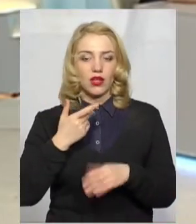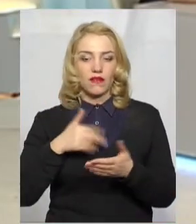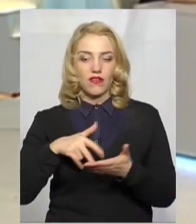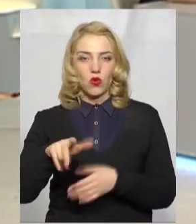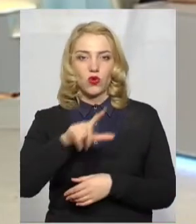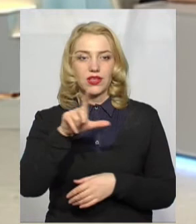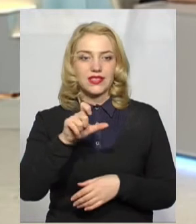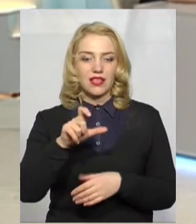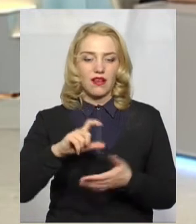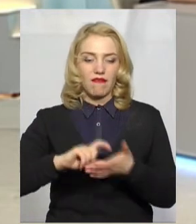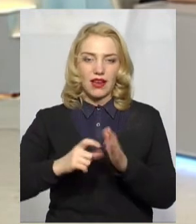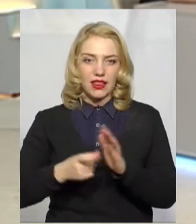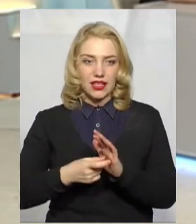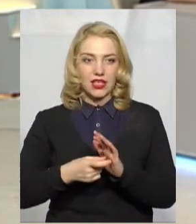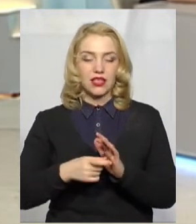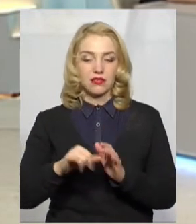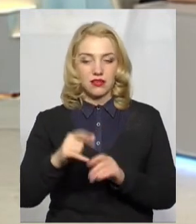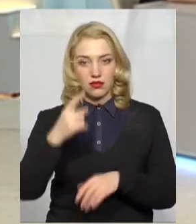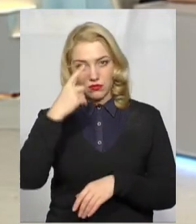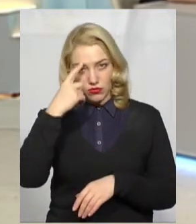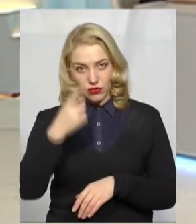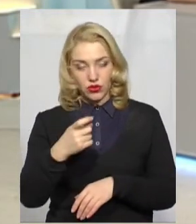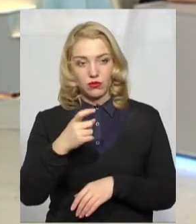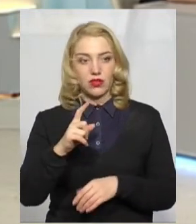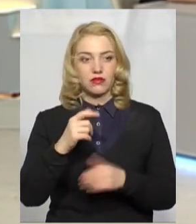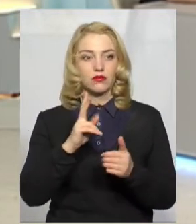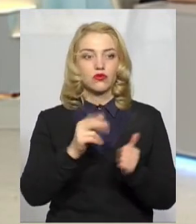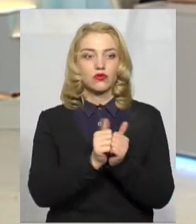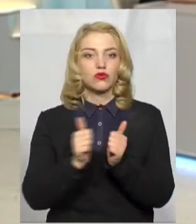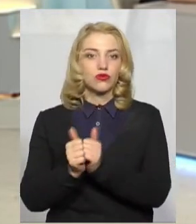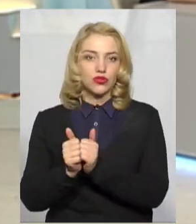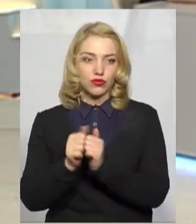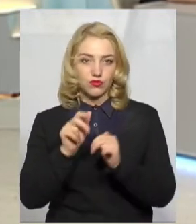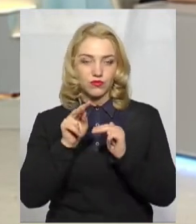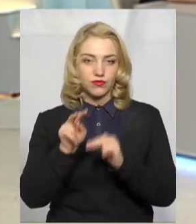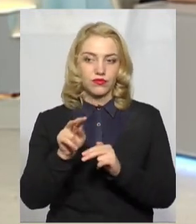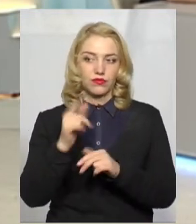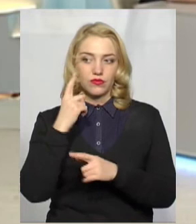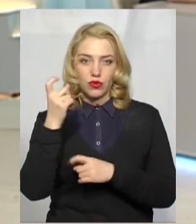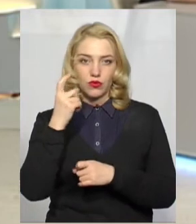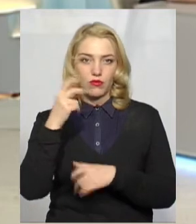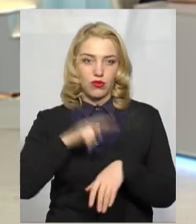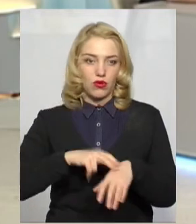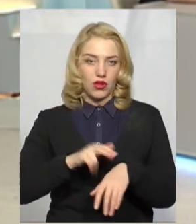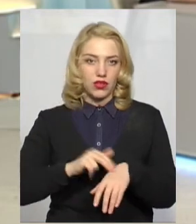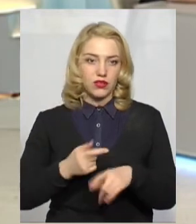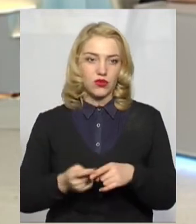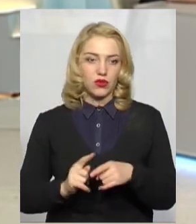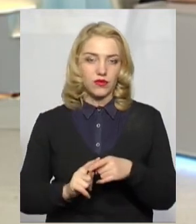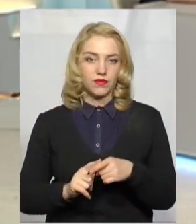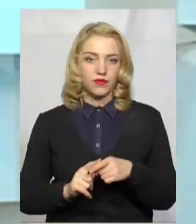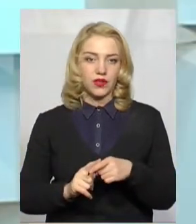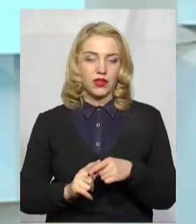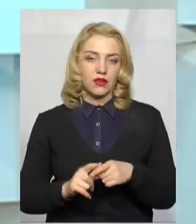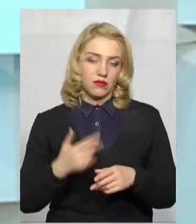квартири чи приміщення і вже повідомляються, сусіди повідомляють, знайомі і так далі, у поліцію.